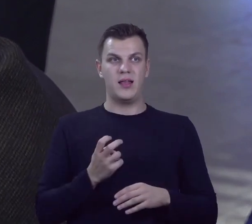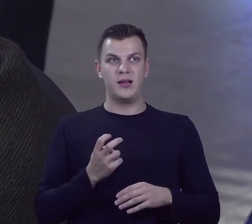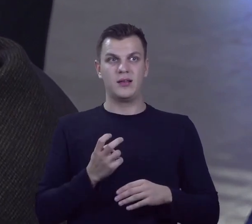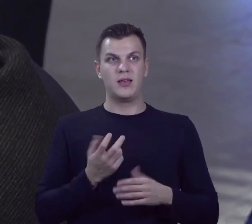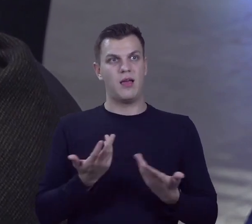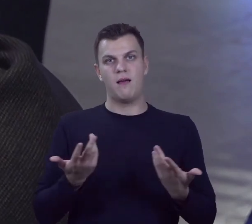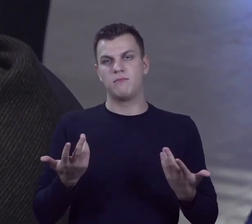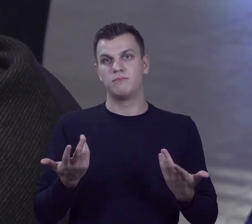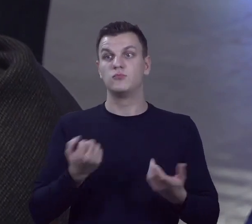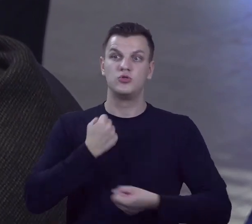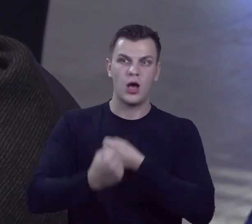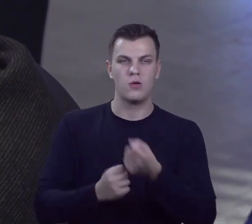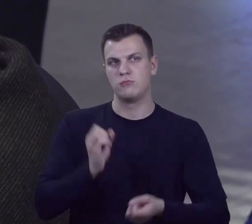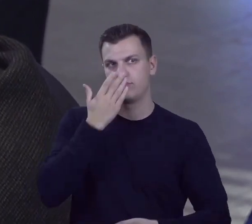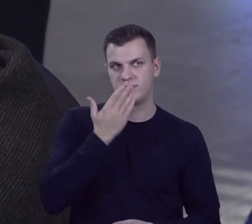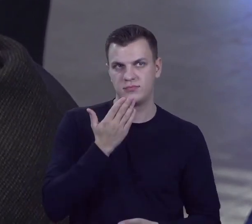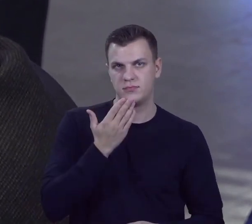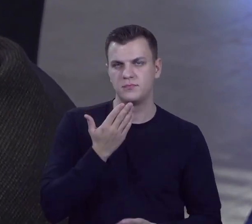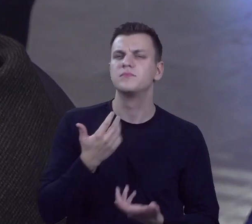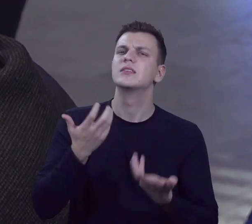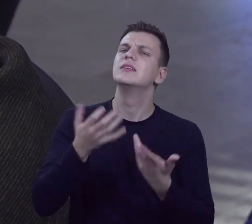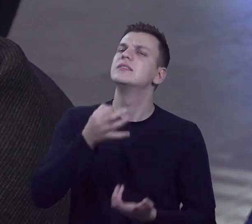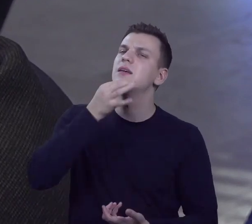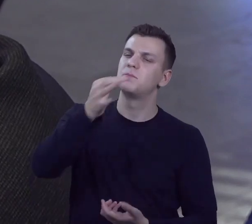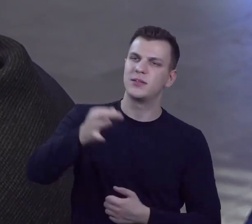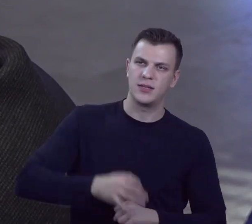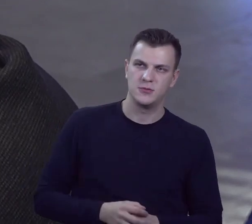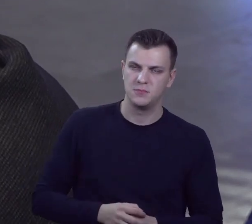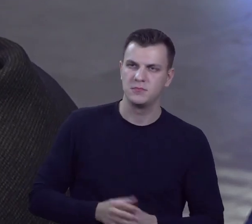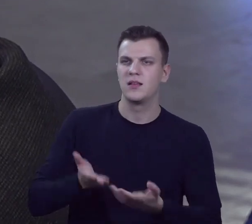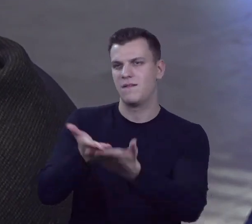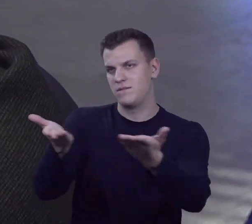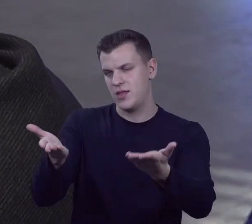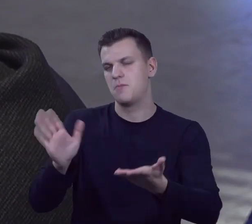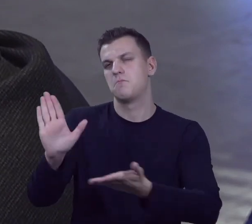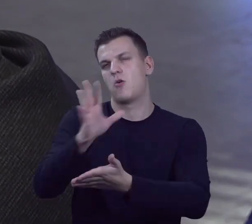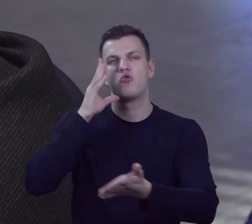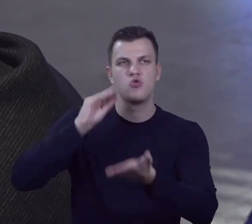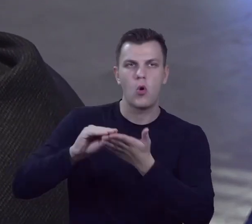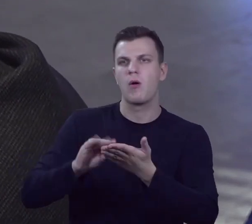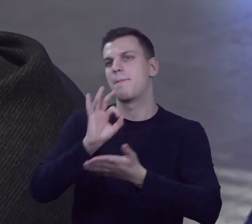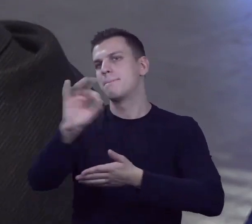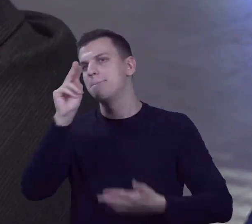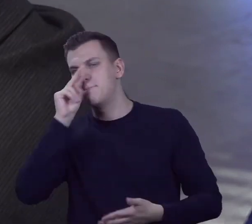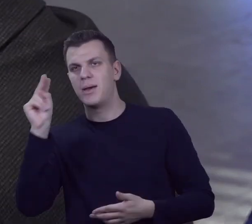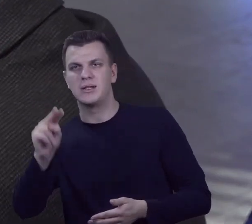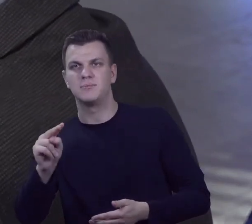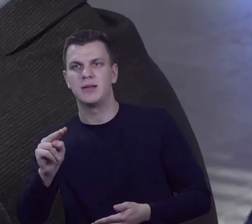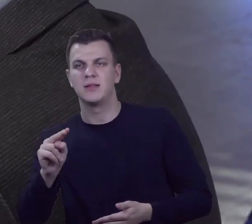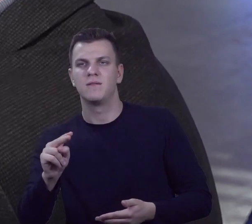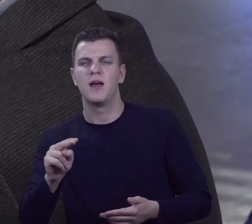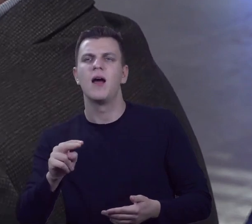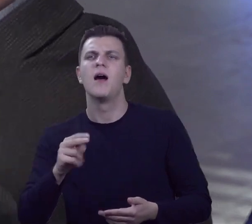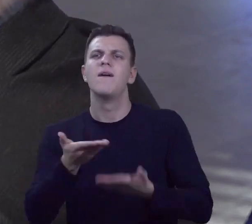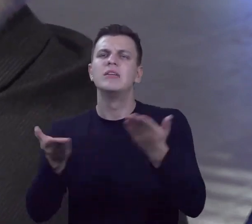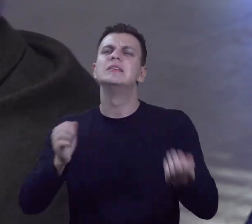gwizdek. I w związku z tym mam takie pytanie. Co Państwo z perspektywy tych swoich doświadczeń zmieniliby w odniesieniu